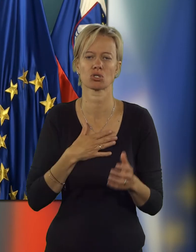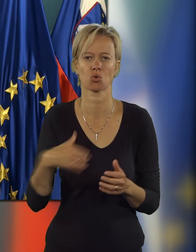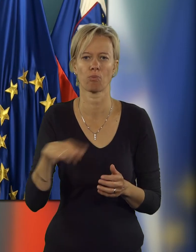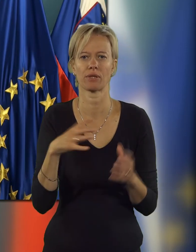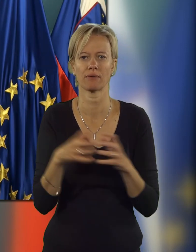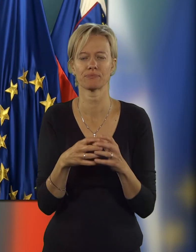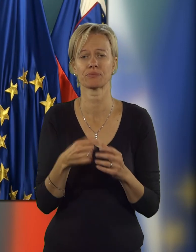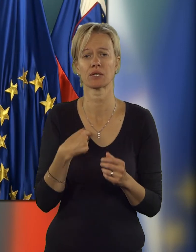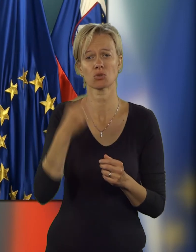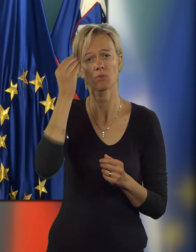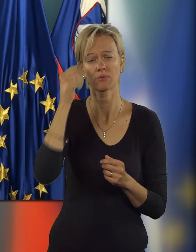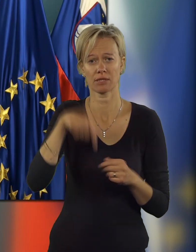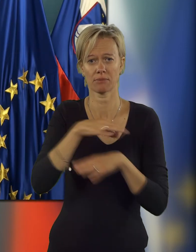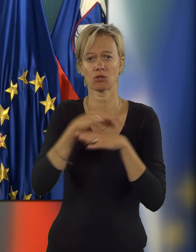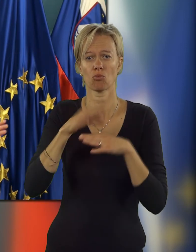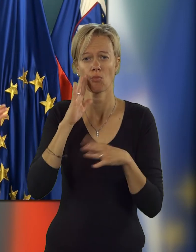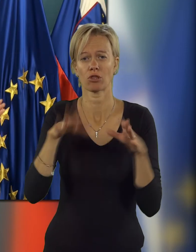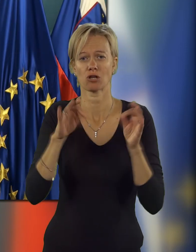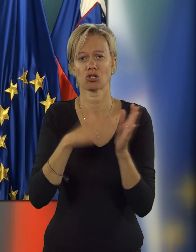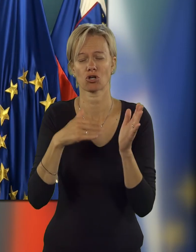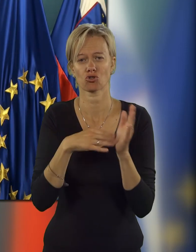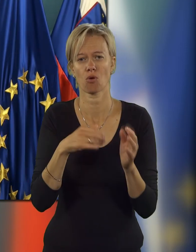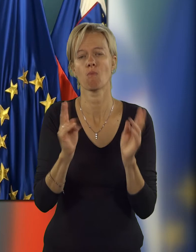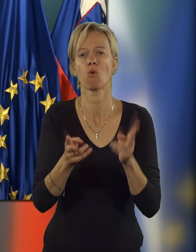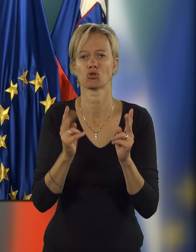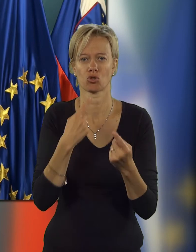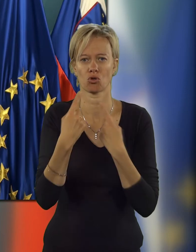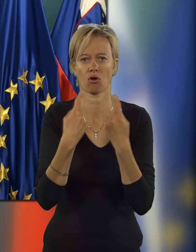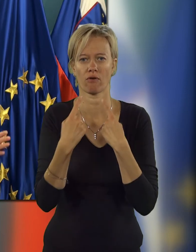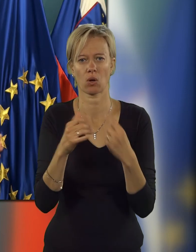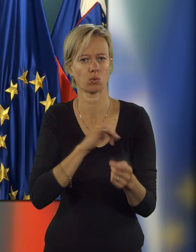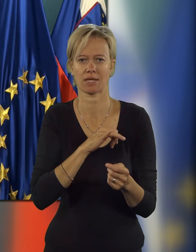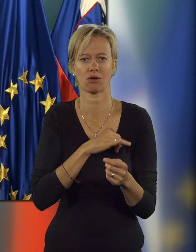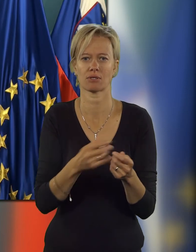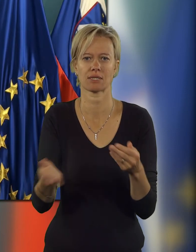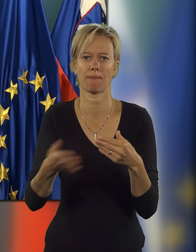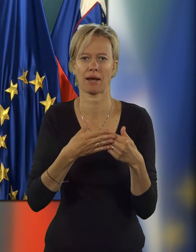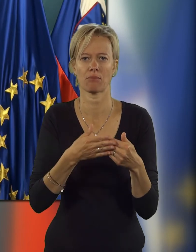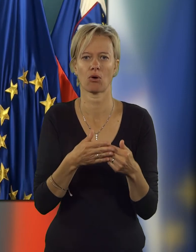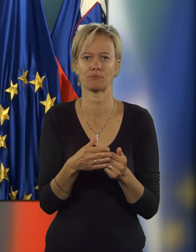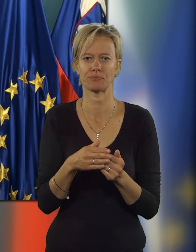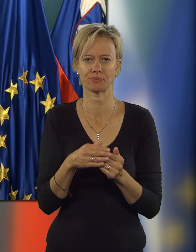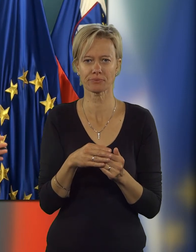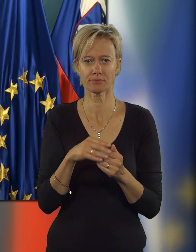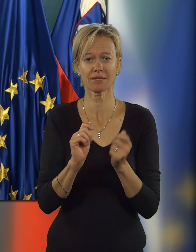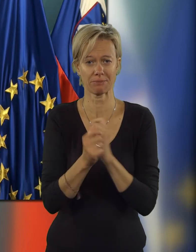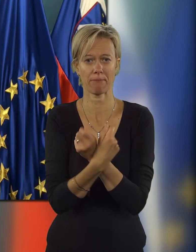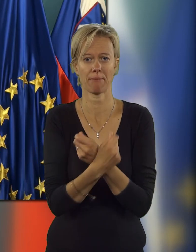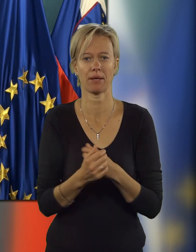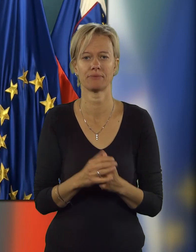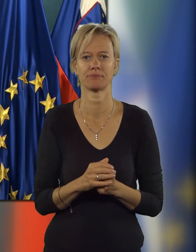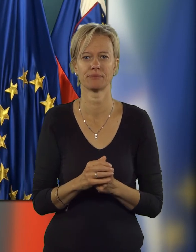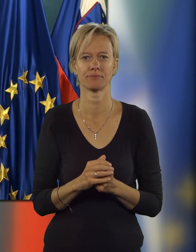naša skupna in jaz tupam, da bomo v tem tednu še našli kako možnost dogovora in da vseeno zapremo te